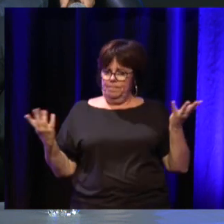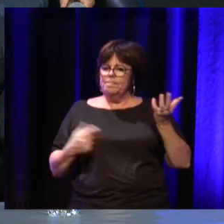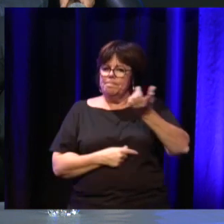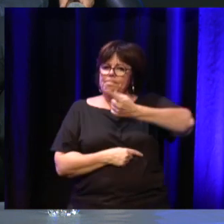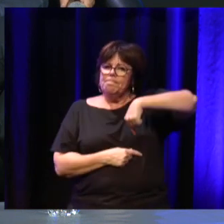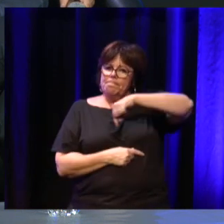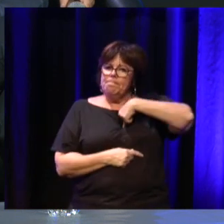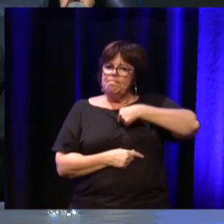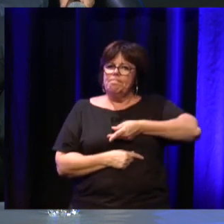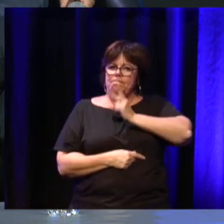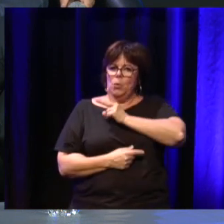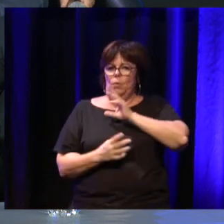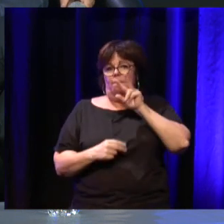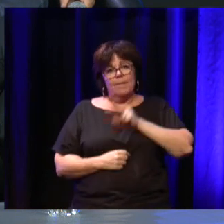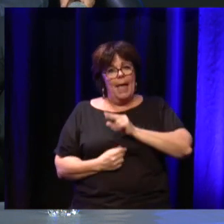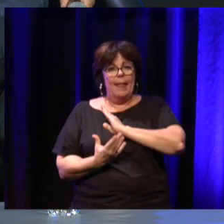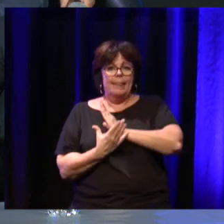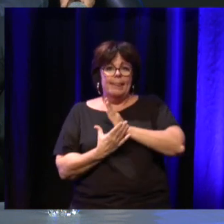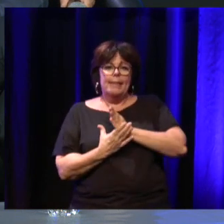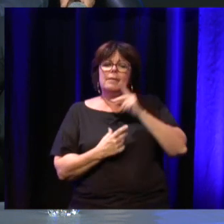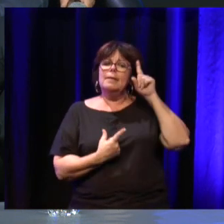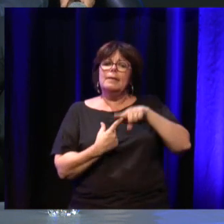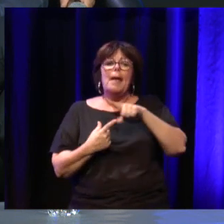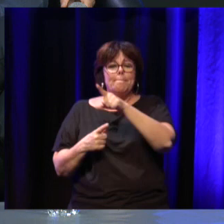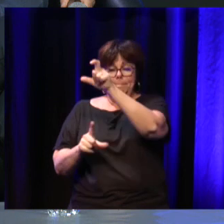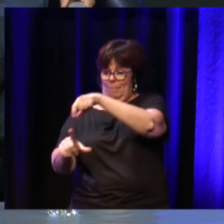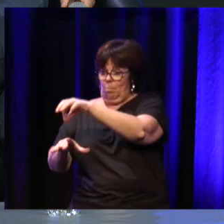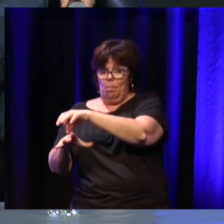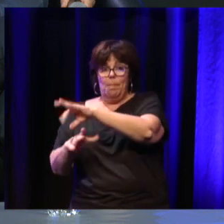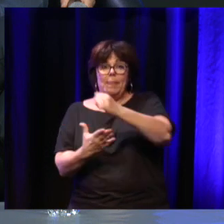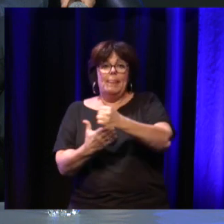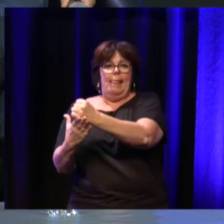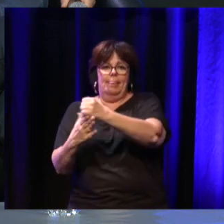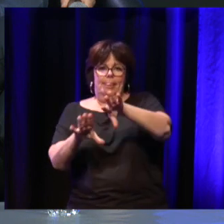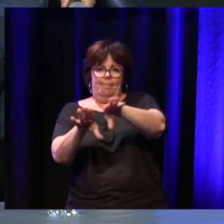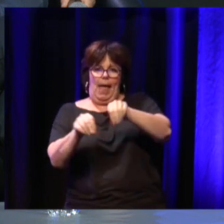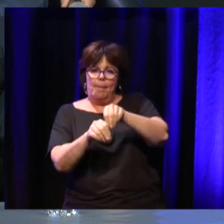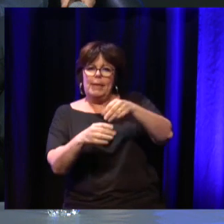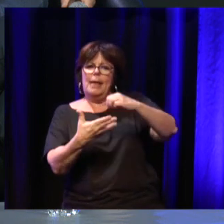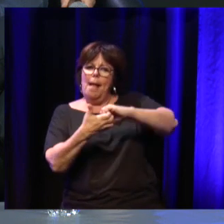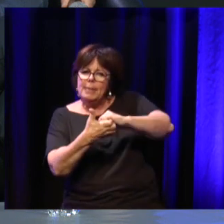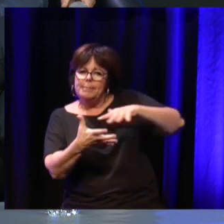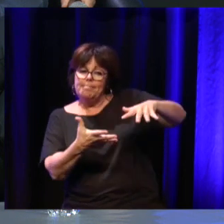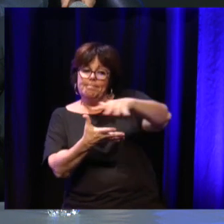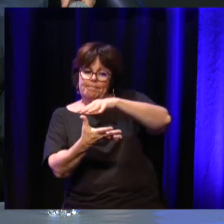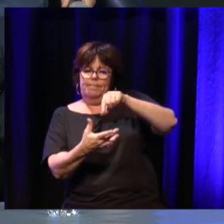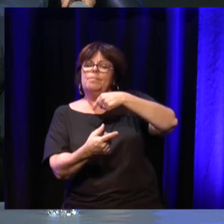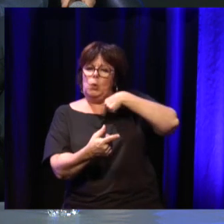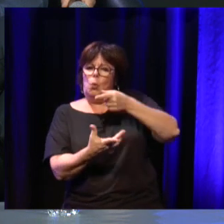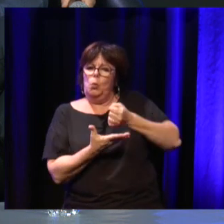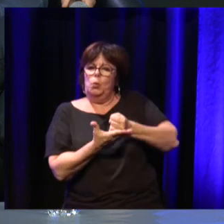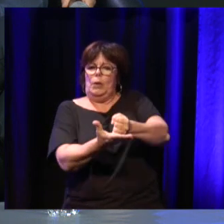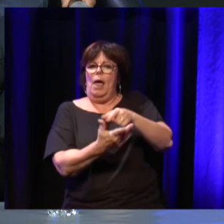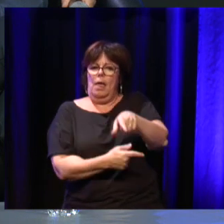aidants. Donc, évidemment, là-dessus, on a des programmes nationaux, en tout cas pour la maladie de Parkinson et je pense que c'est vrai pour les autres maladies